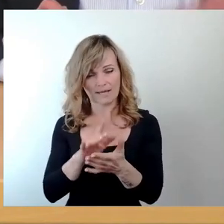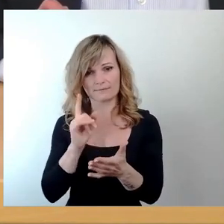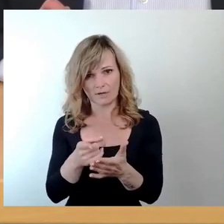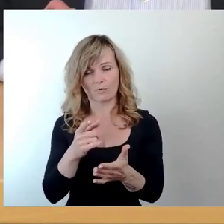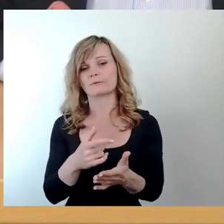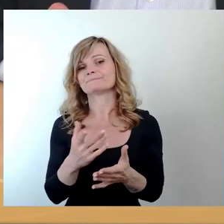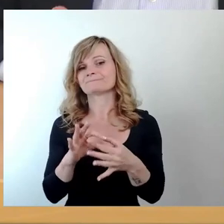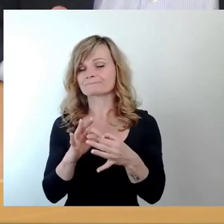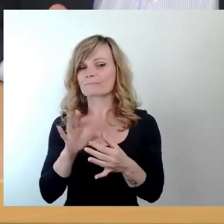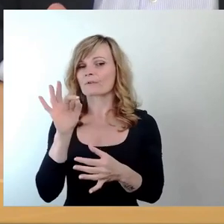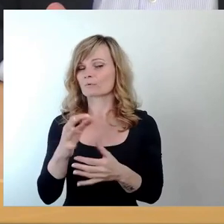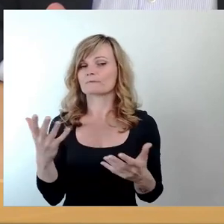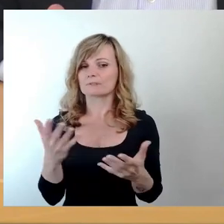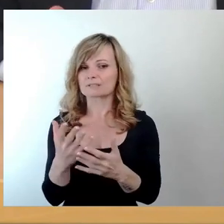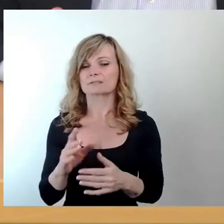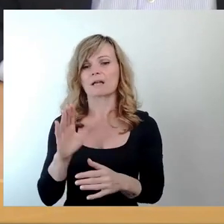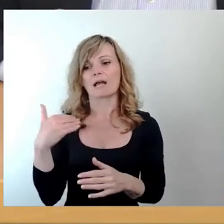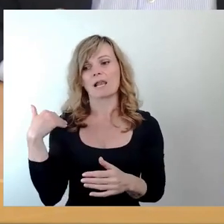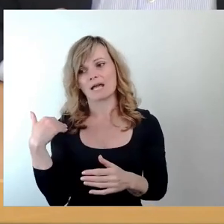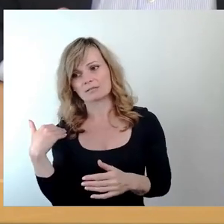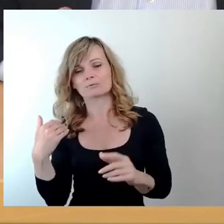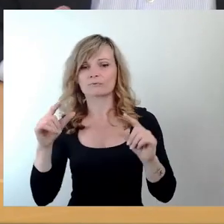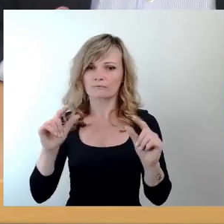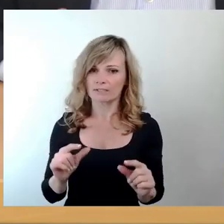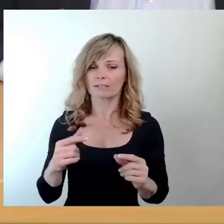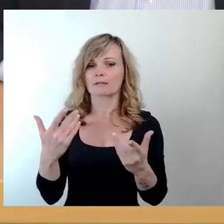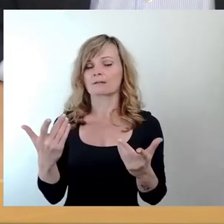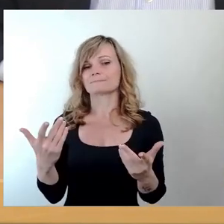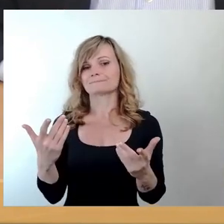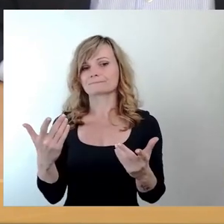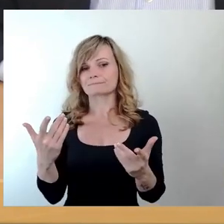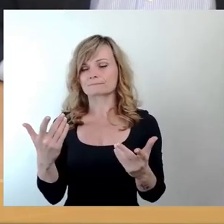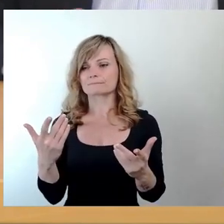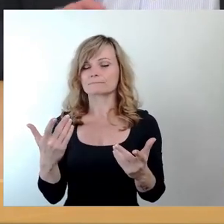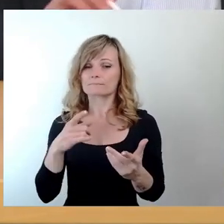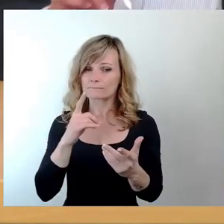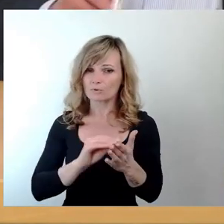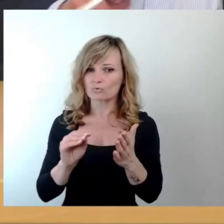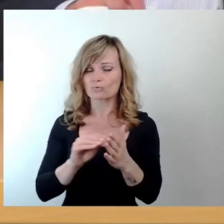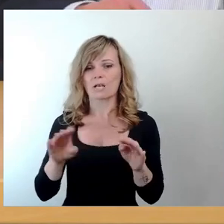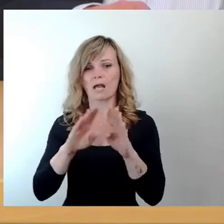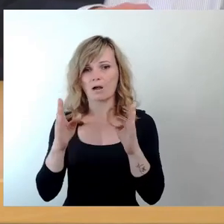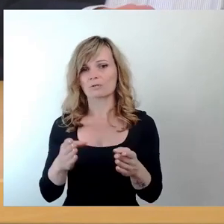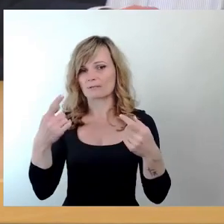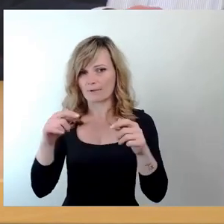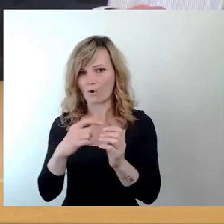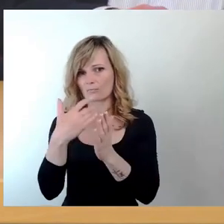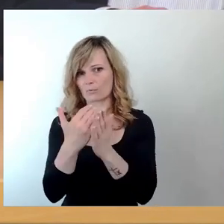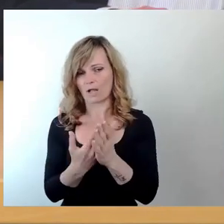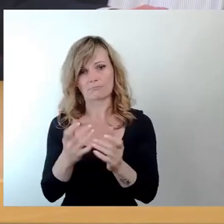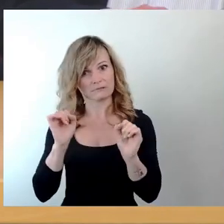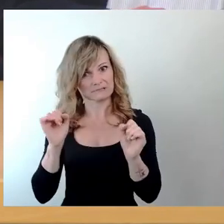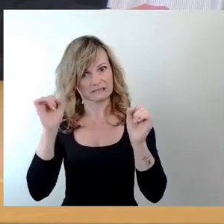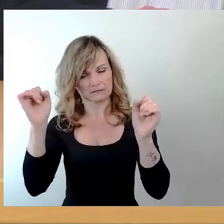Entlastung bei einem ambitionierten Schulhausbauprogramm. Ich darf erinnern, dass wir in den letzten neun Jahren